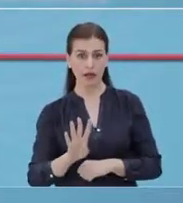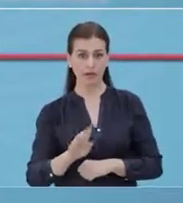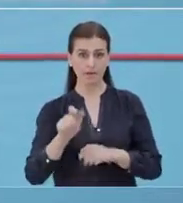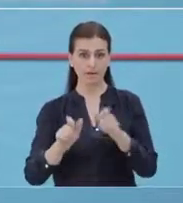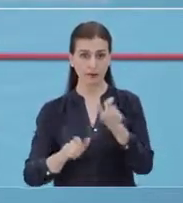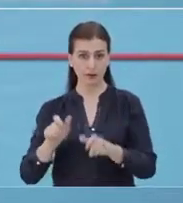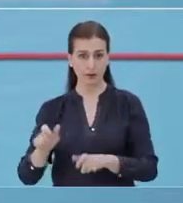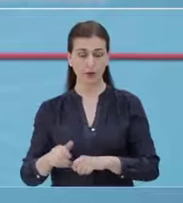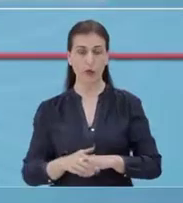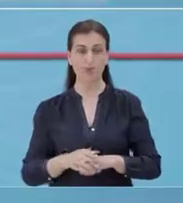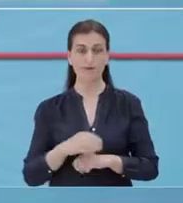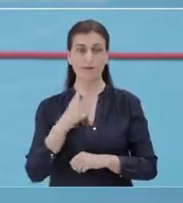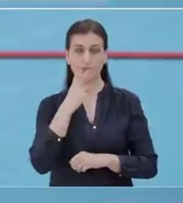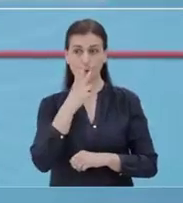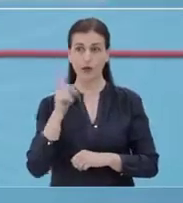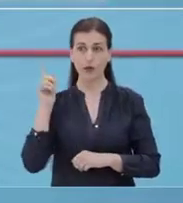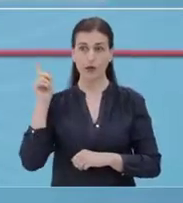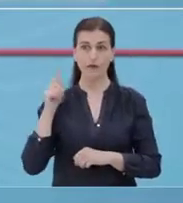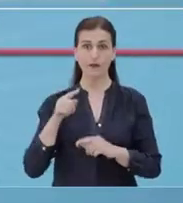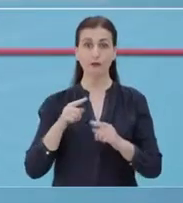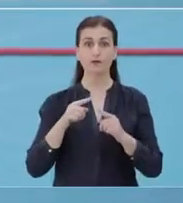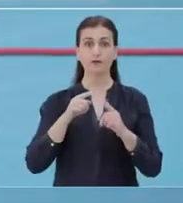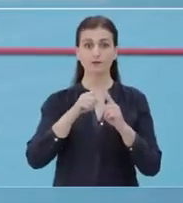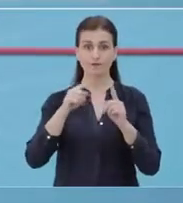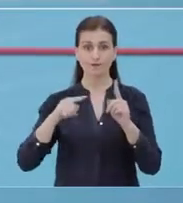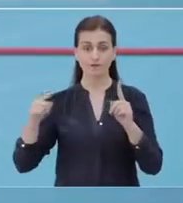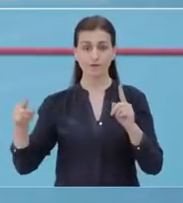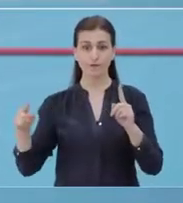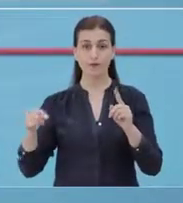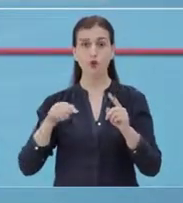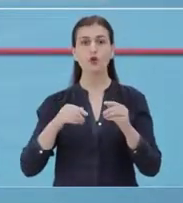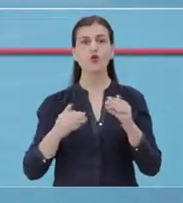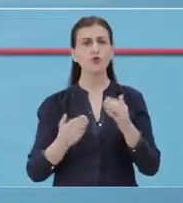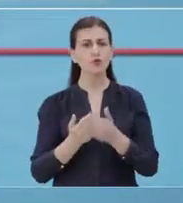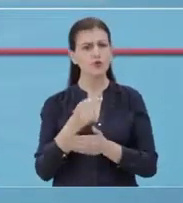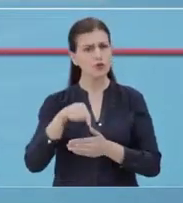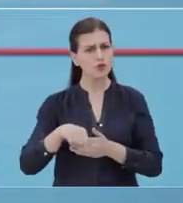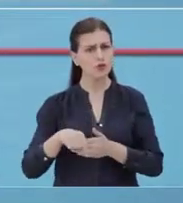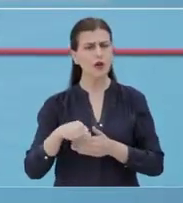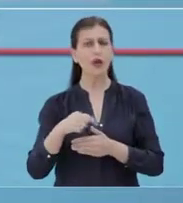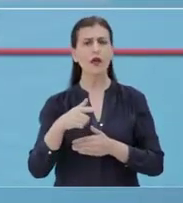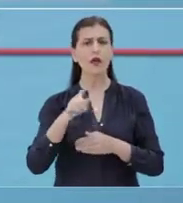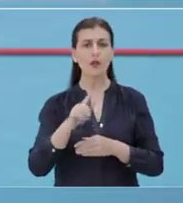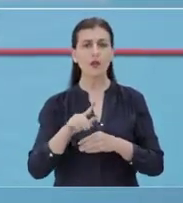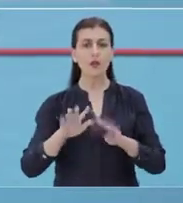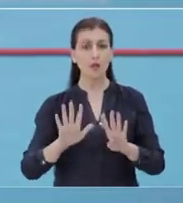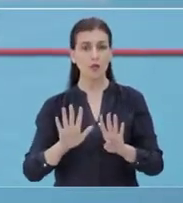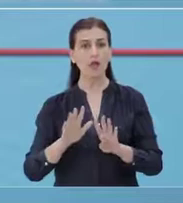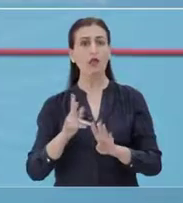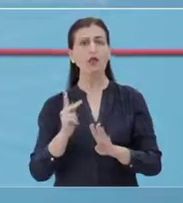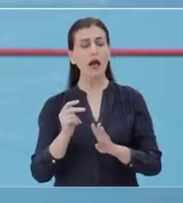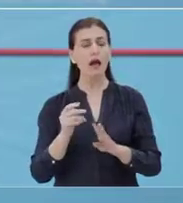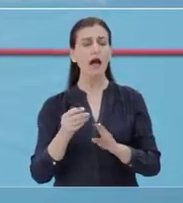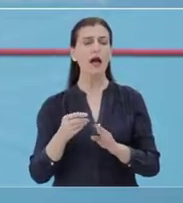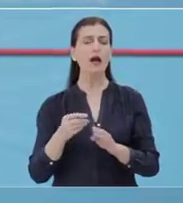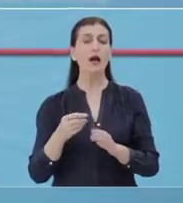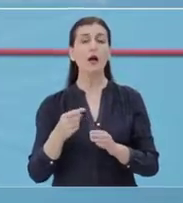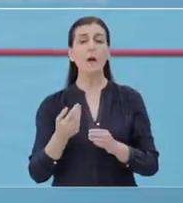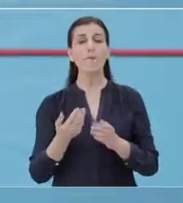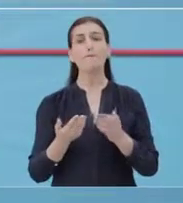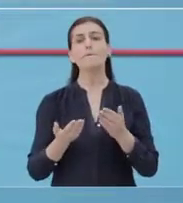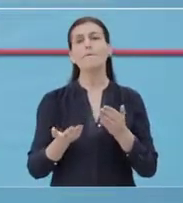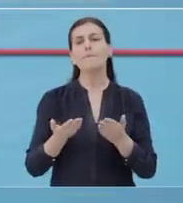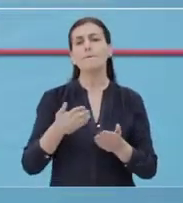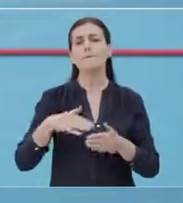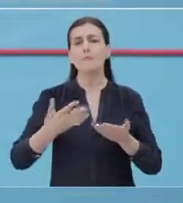Si që kret nga grafiku, edhe pse sot janë 19 raste të reja, pavarësisht luhatjeve ditore,